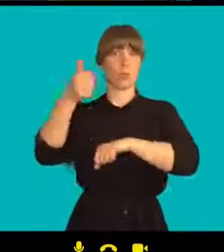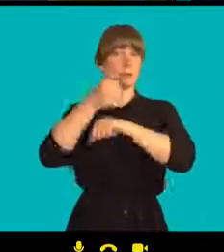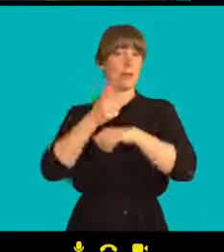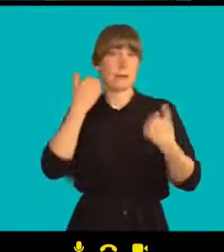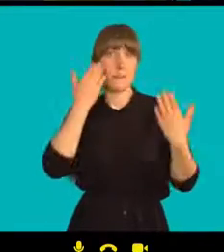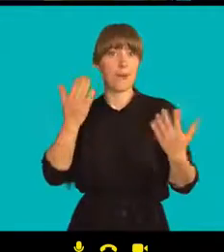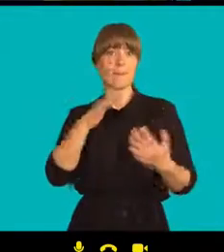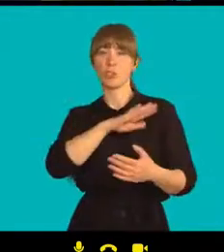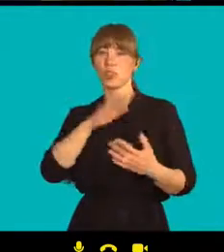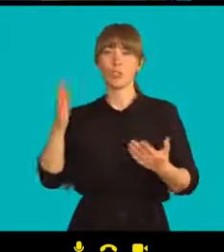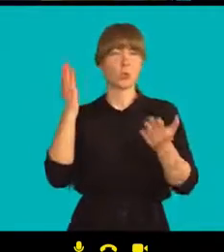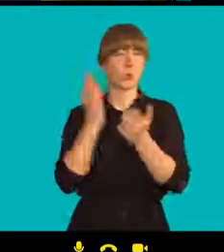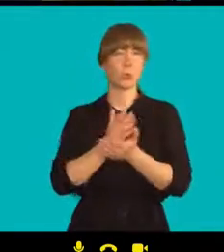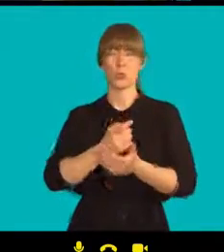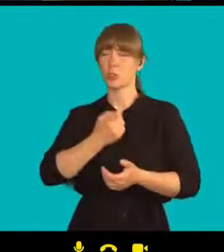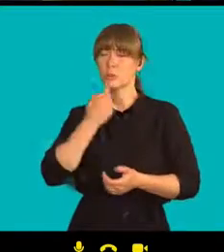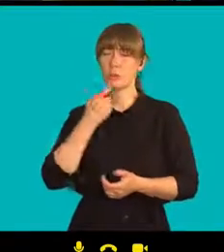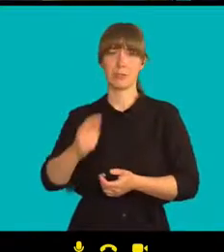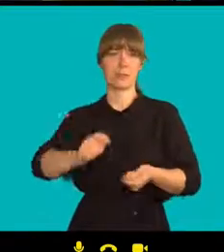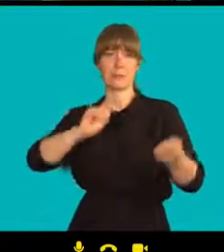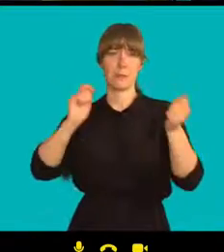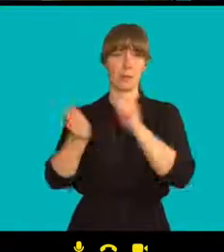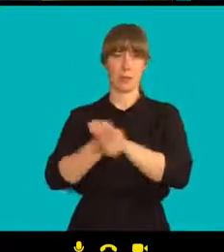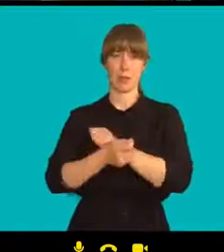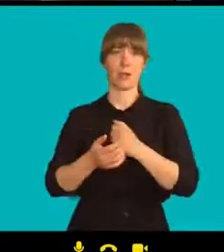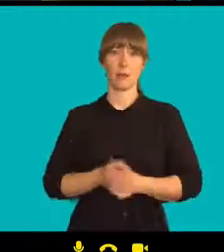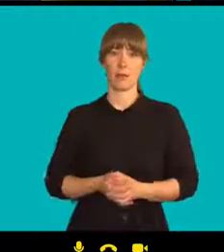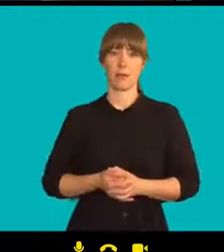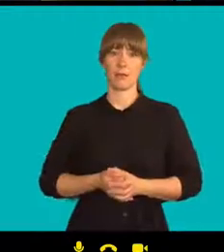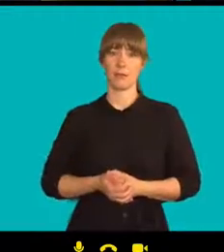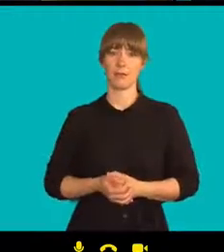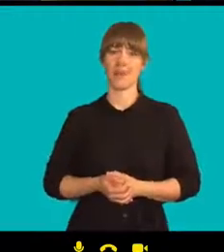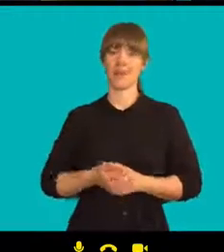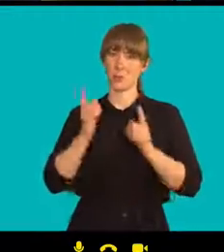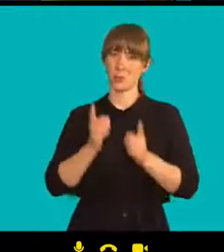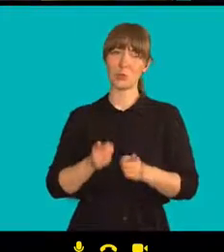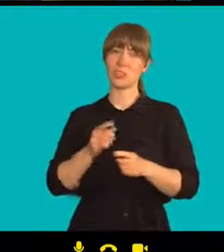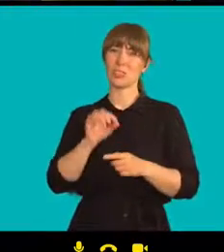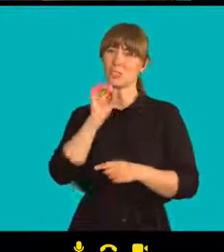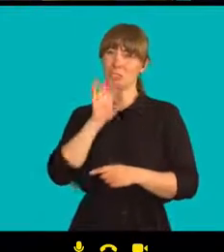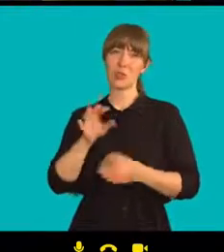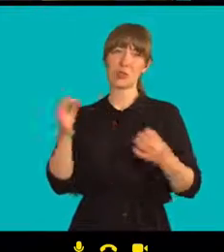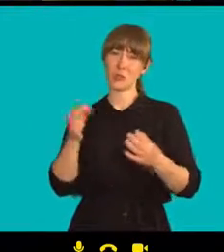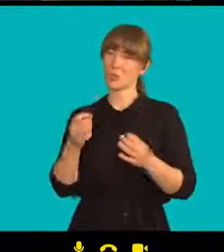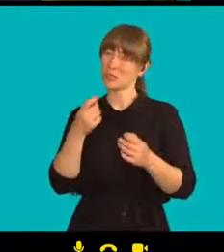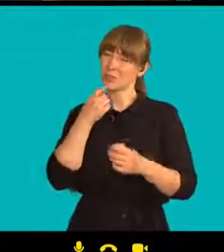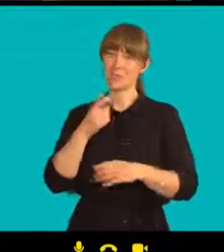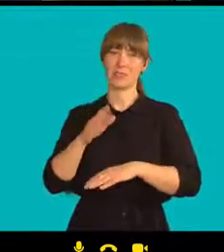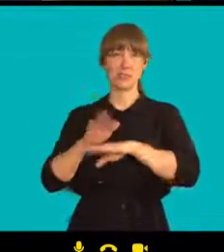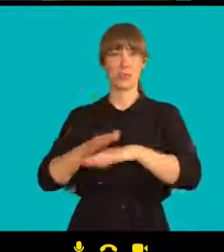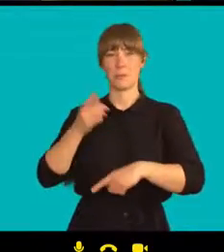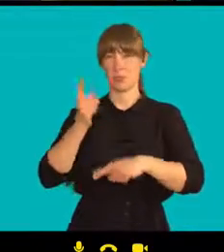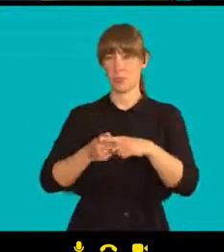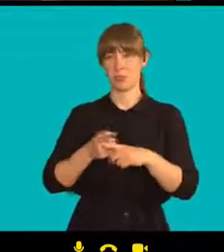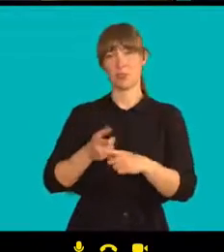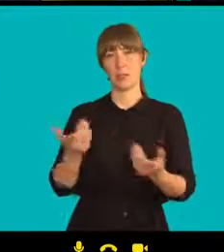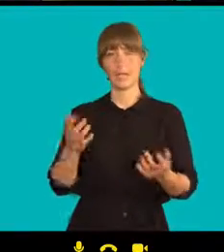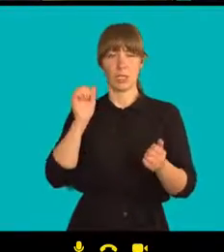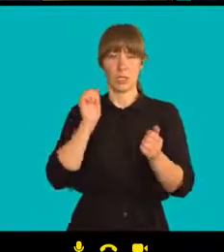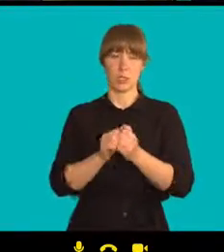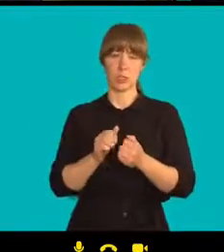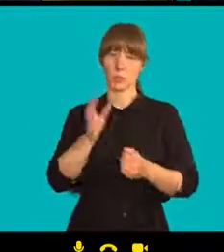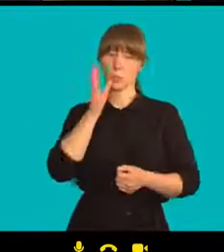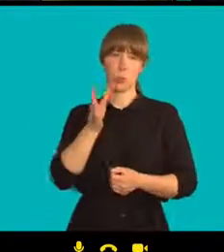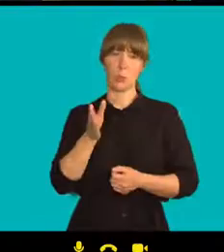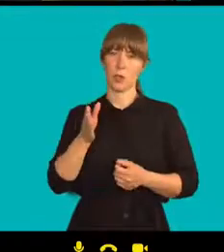vyjádřili svůj názor, co nechtějí, ale budou muset také hlavně jako si říct, co chtějí. Takže já věřím, že to bude